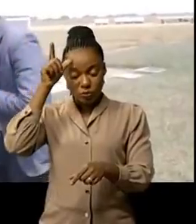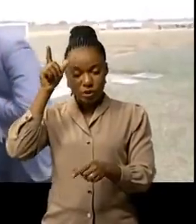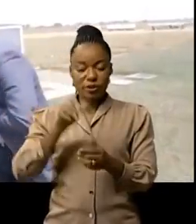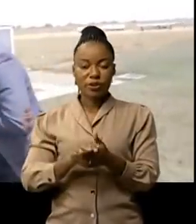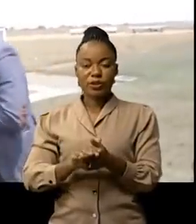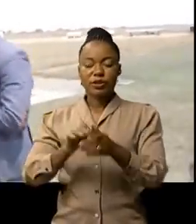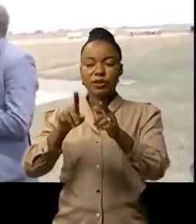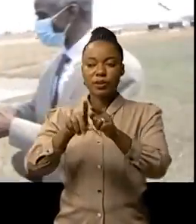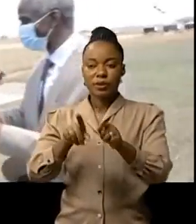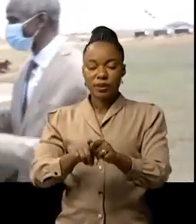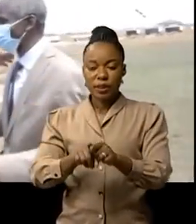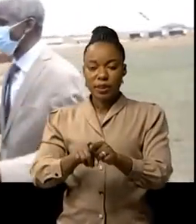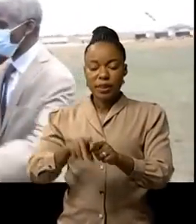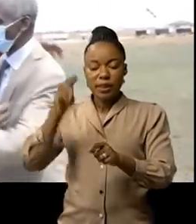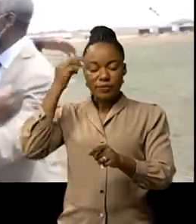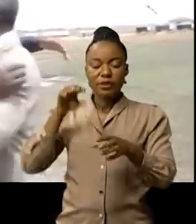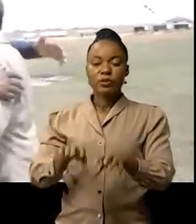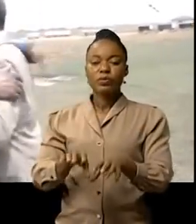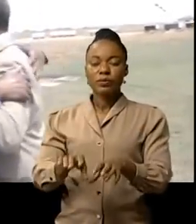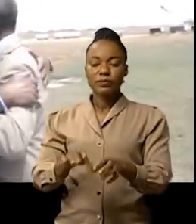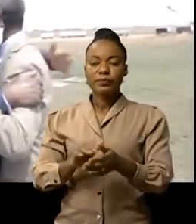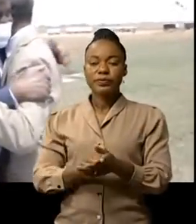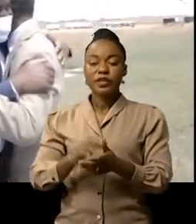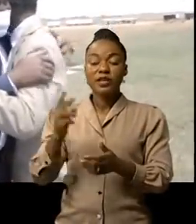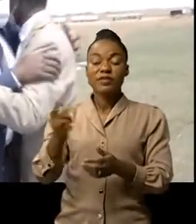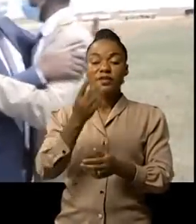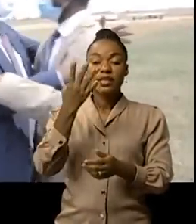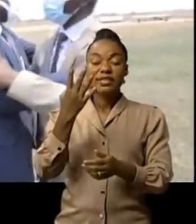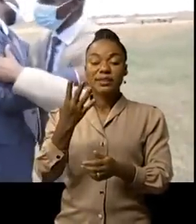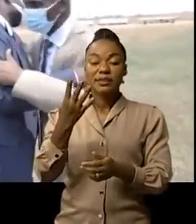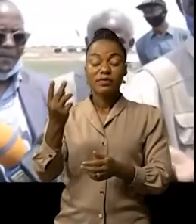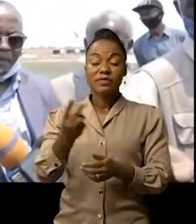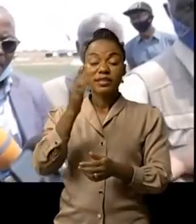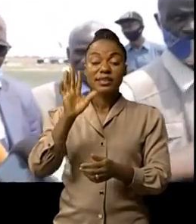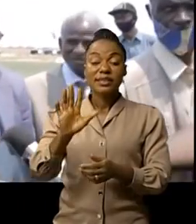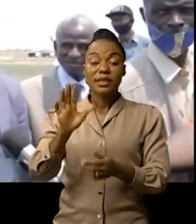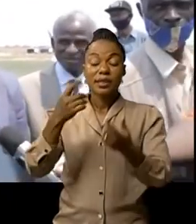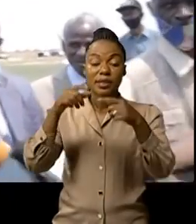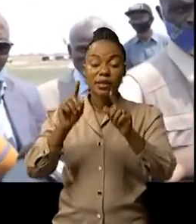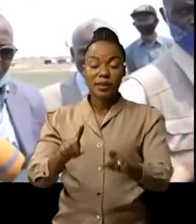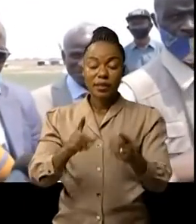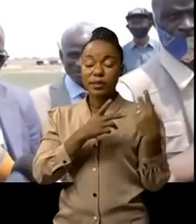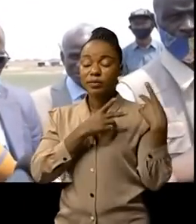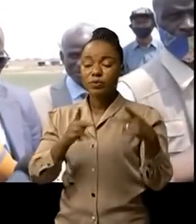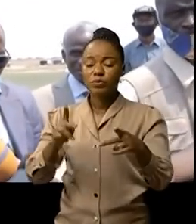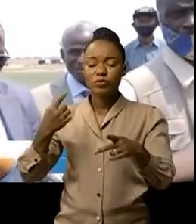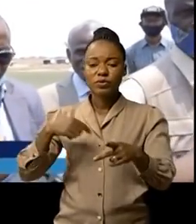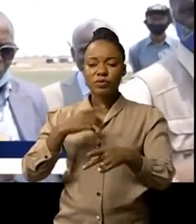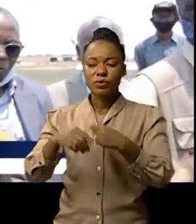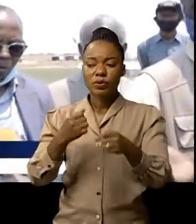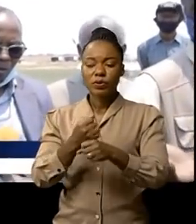que va connaître l'université congolaise Ça fait 25 ans qu'on n pas organisé les états généraux nous avons des défis énormes à relever